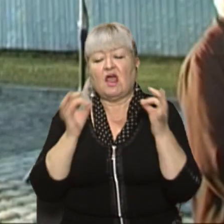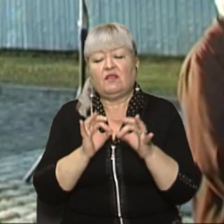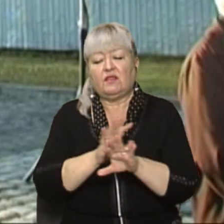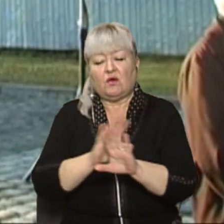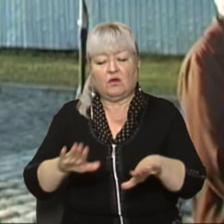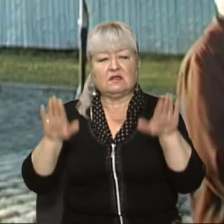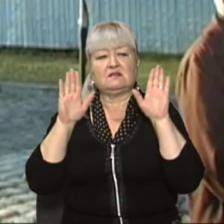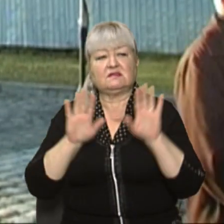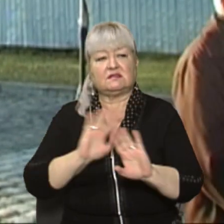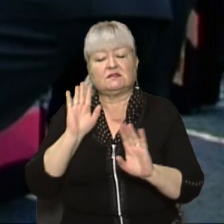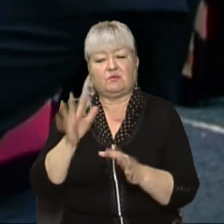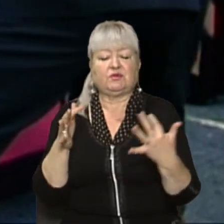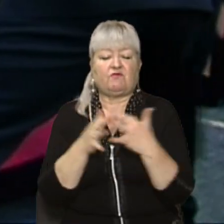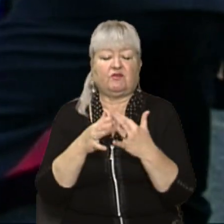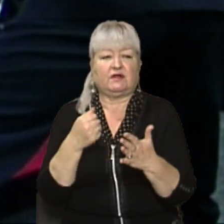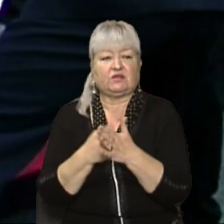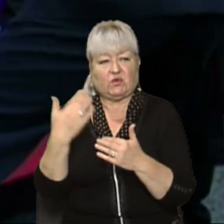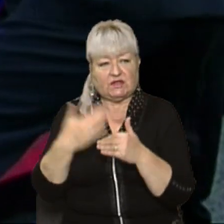буде воювати до кінця.